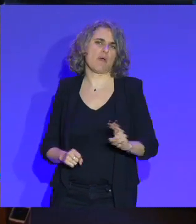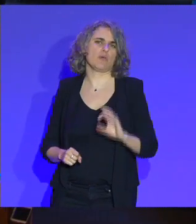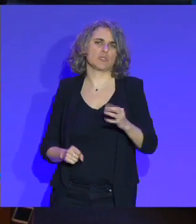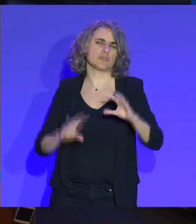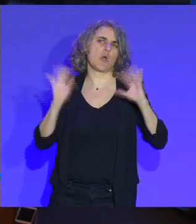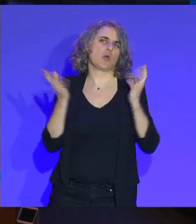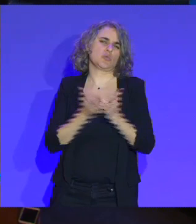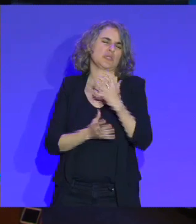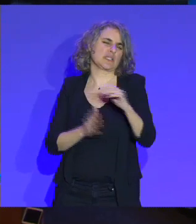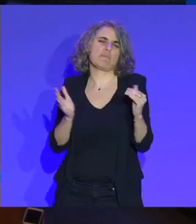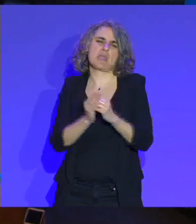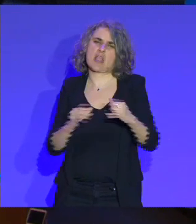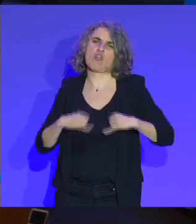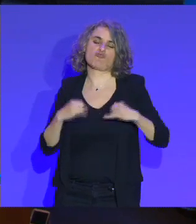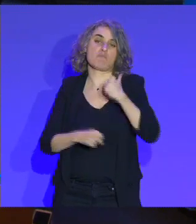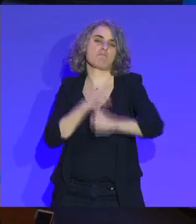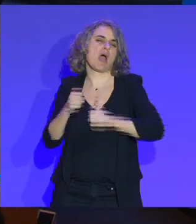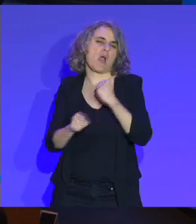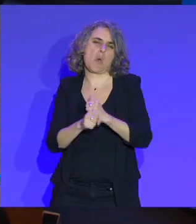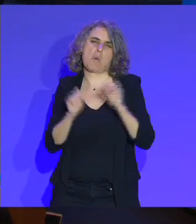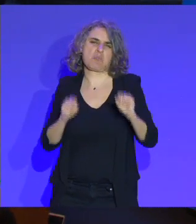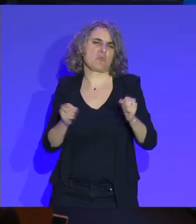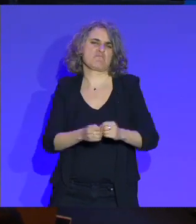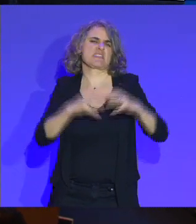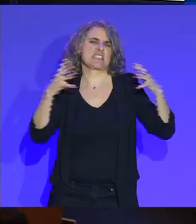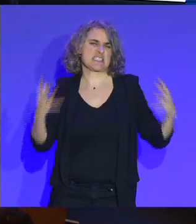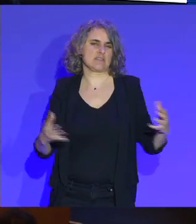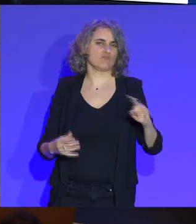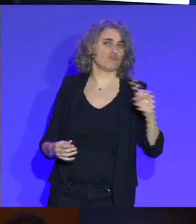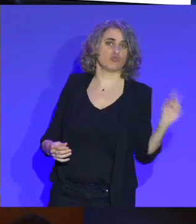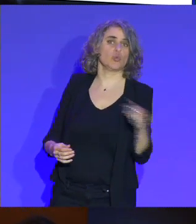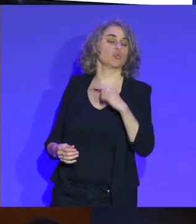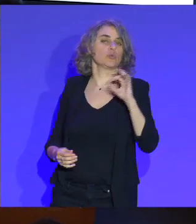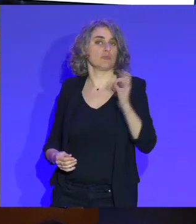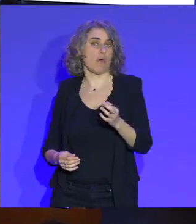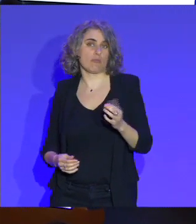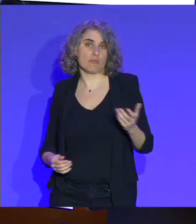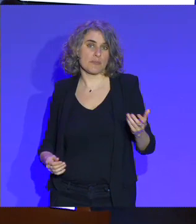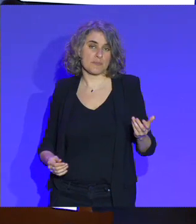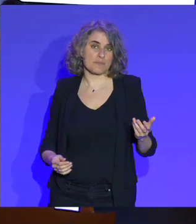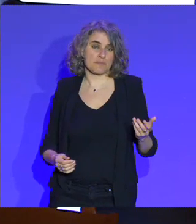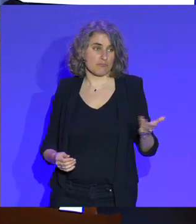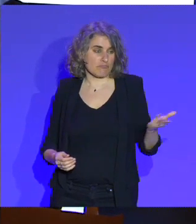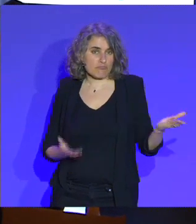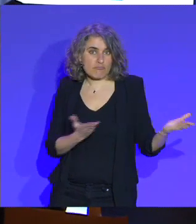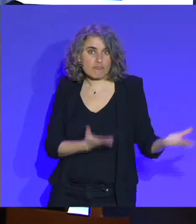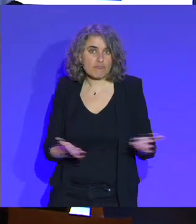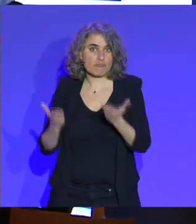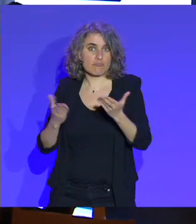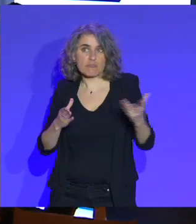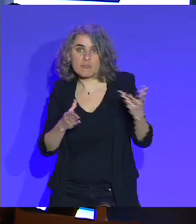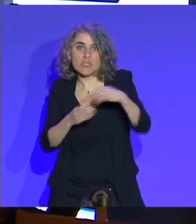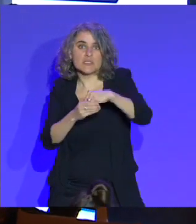hauteur de 500 000 jeunes par an et qui trouverait évidemment pour partie place dans